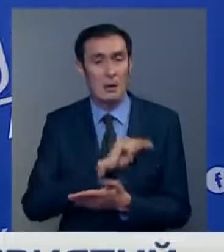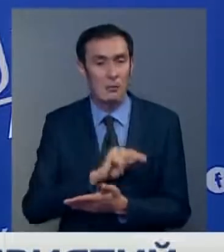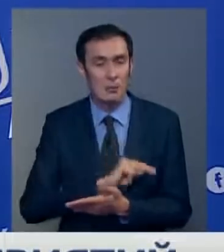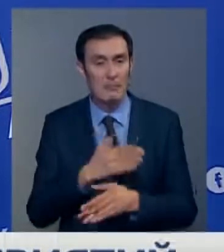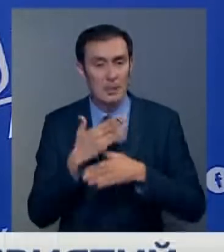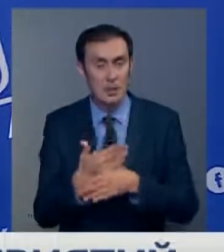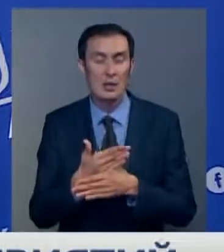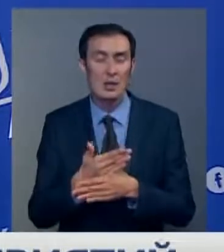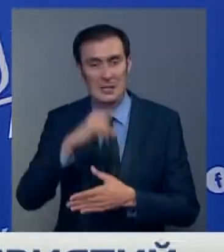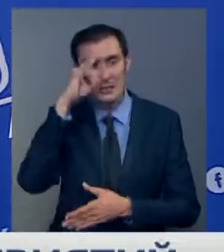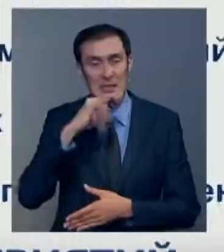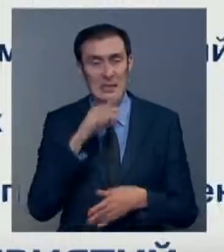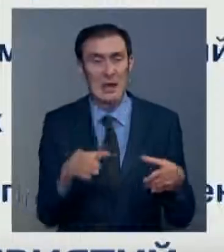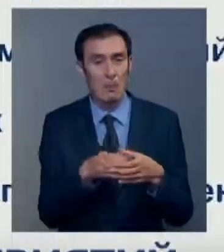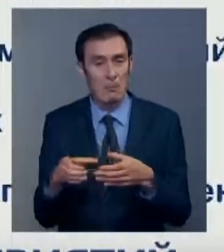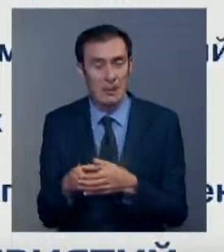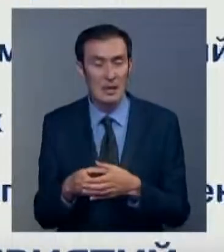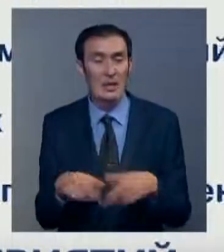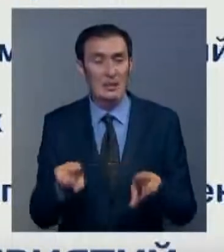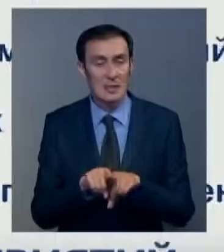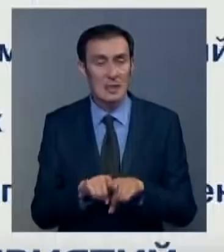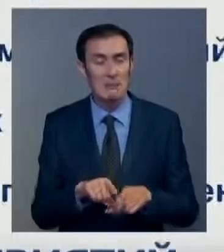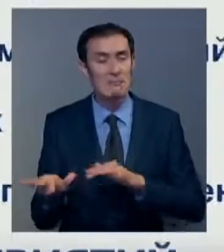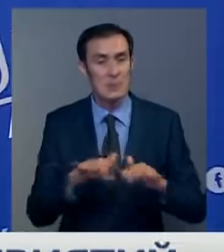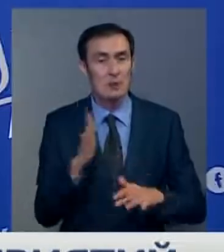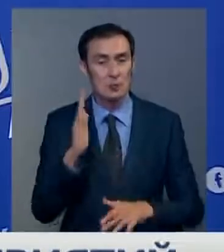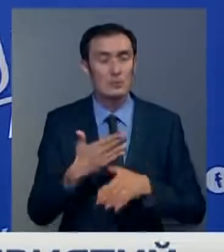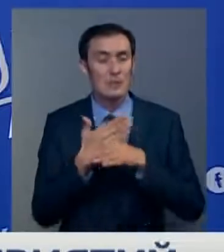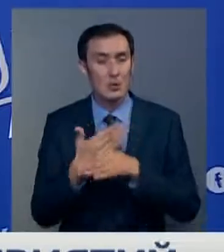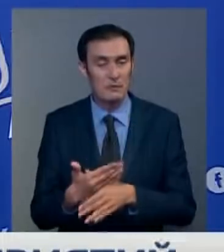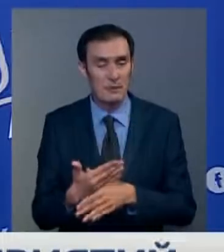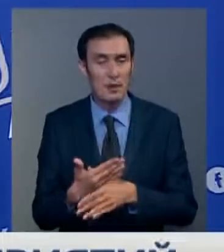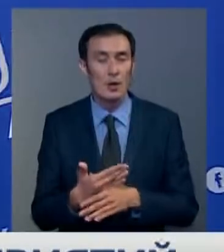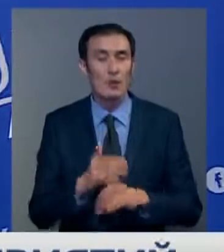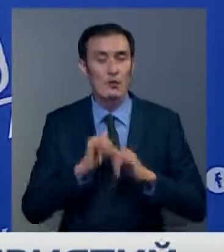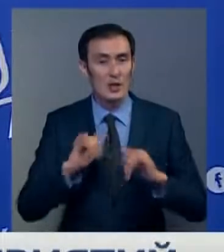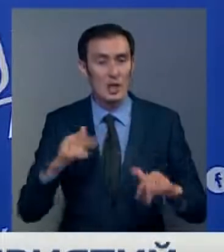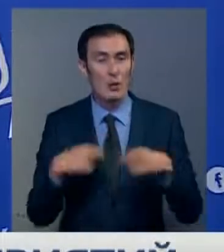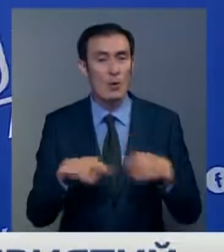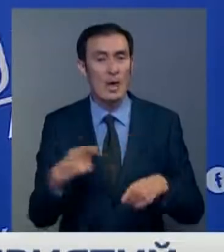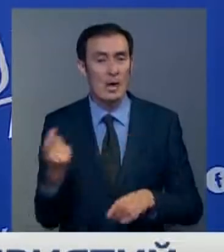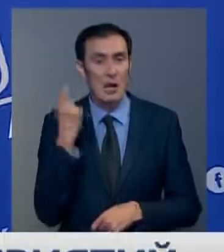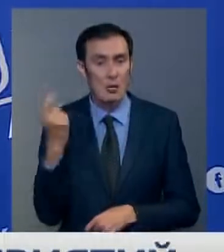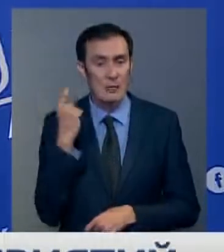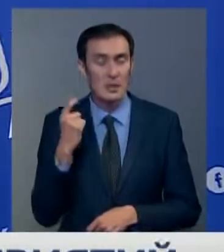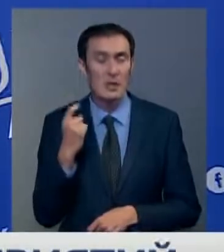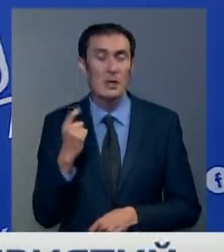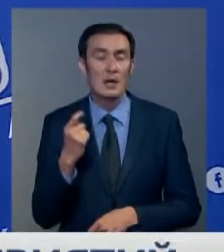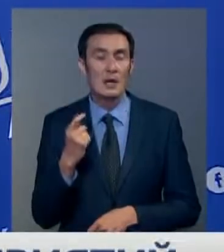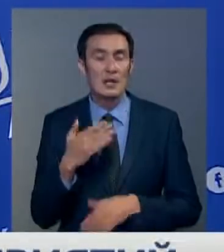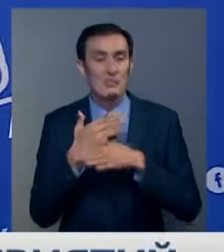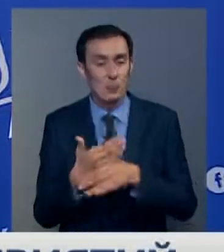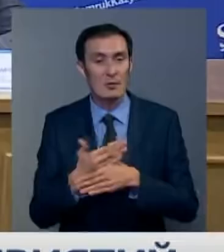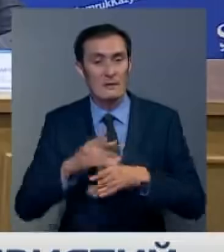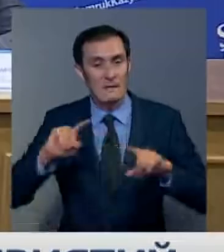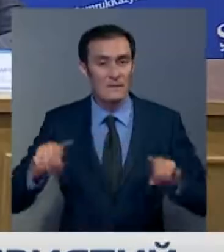по поддержке отечественных товаропроизводителей. Такие системные меры, несомненно, будут способствовать росту экономики страны, позволят выйти из